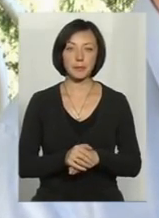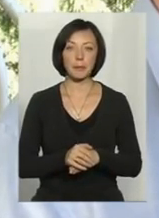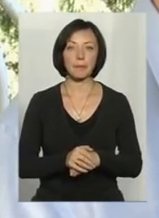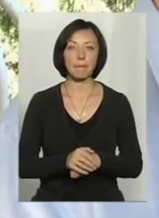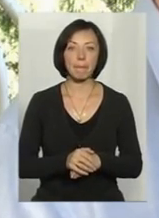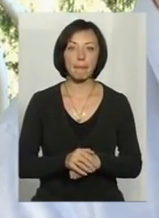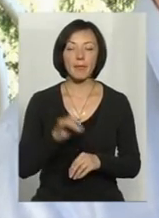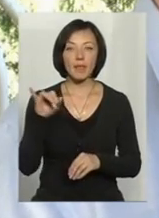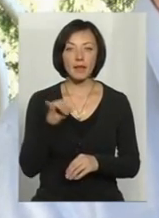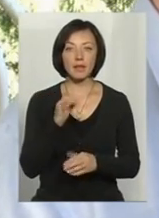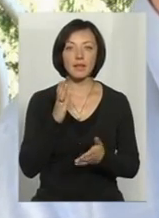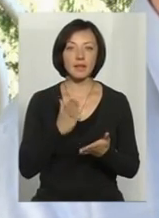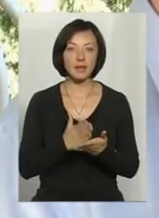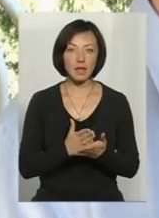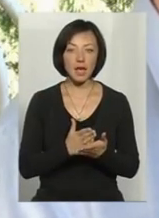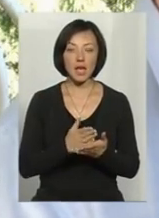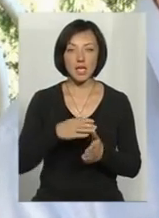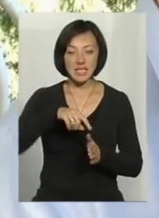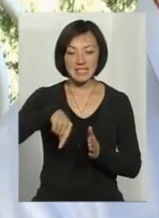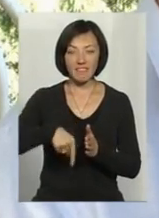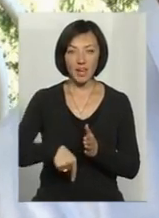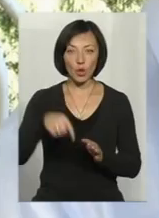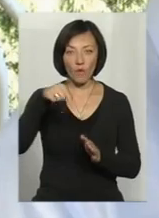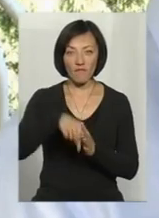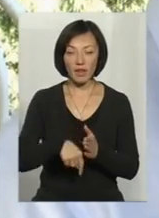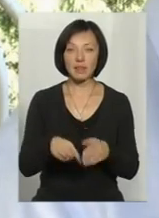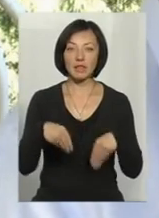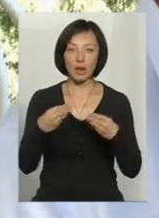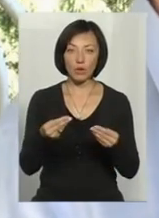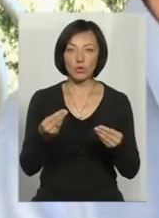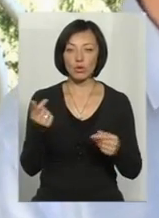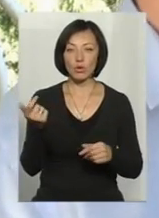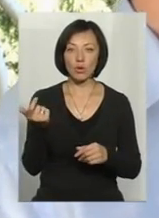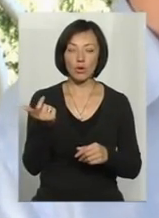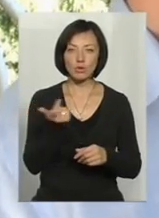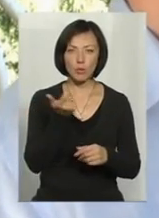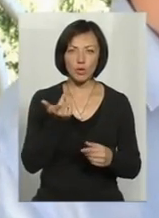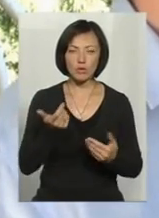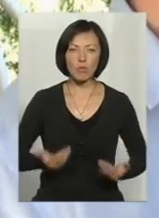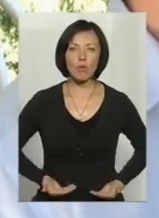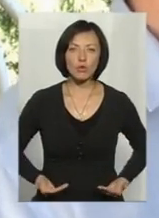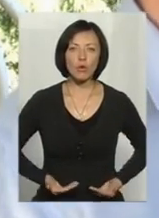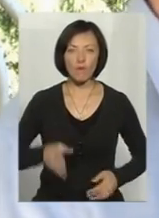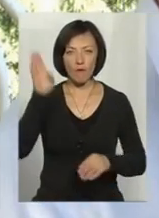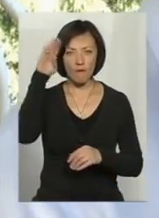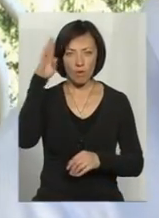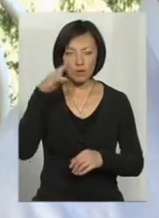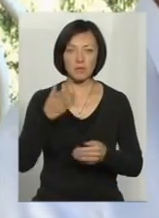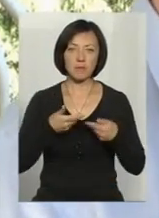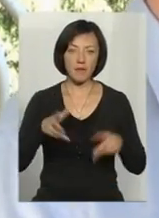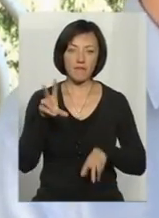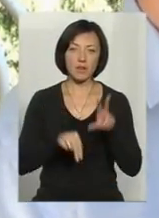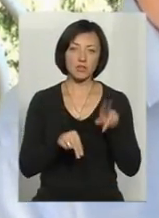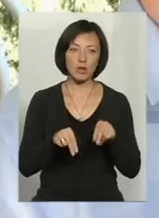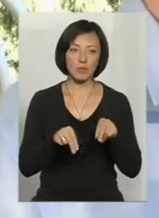І є свердловини, які дають господарську побудову воду, яку ми рахуємо,